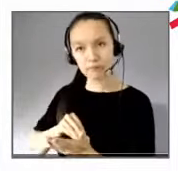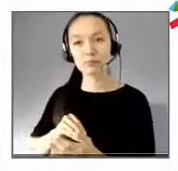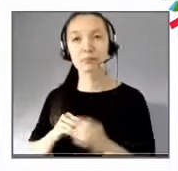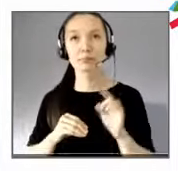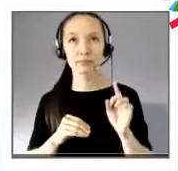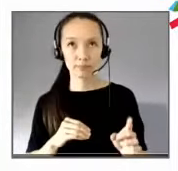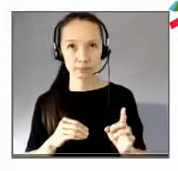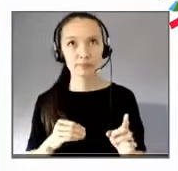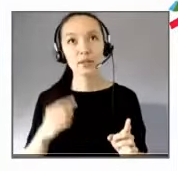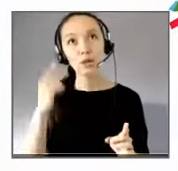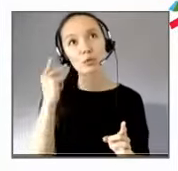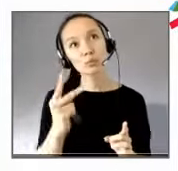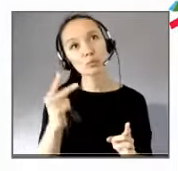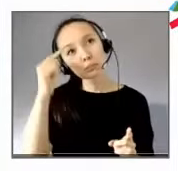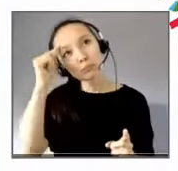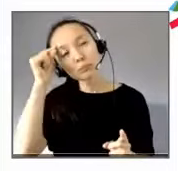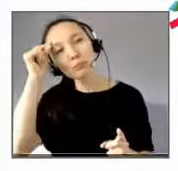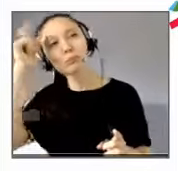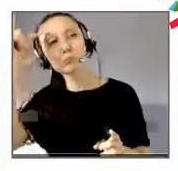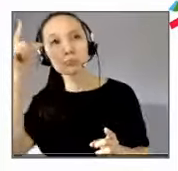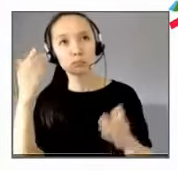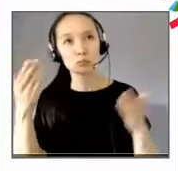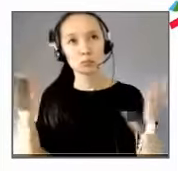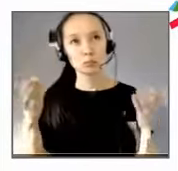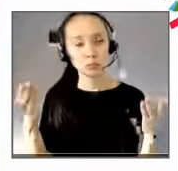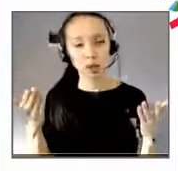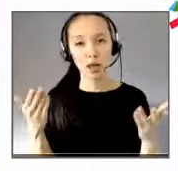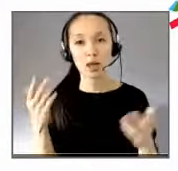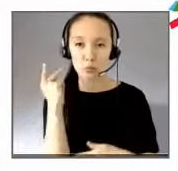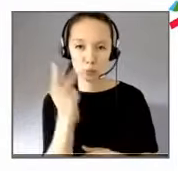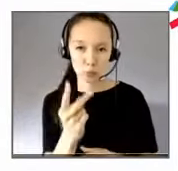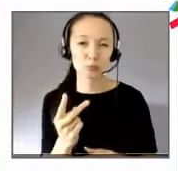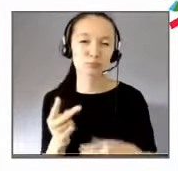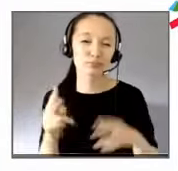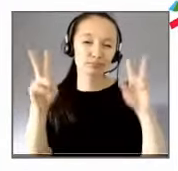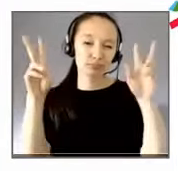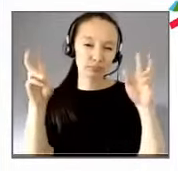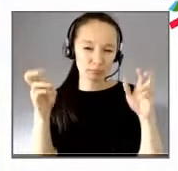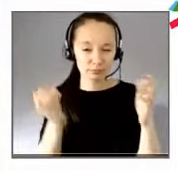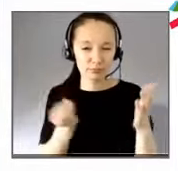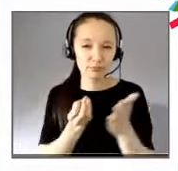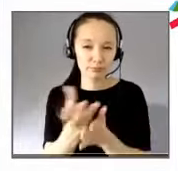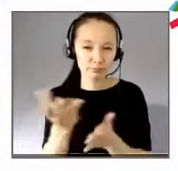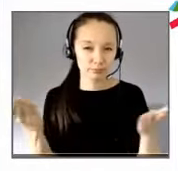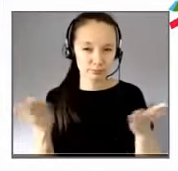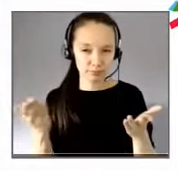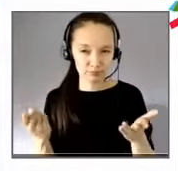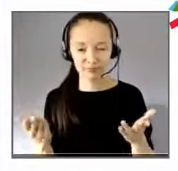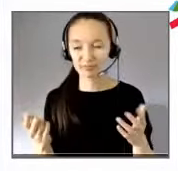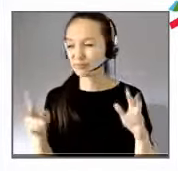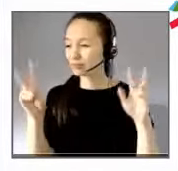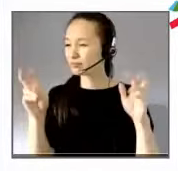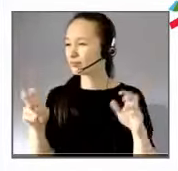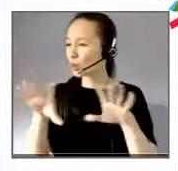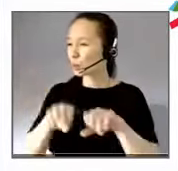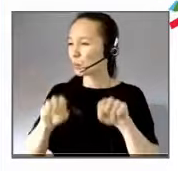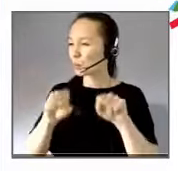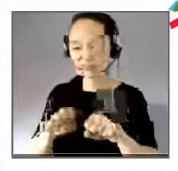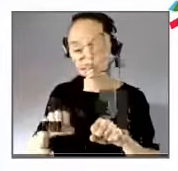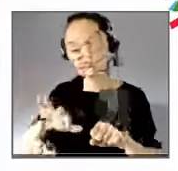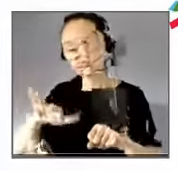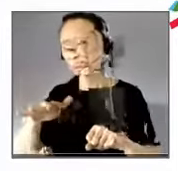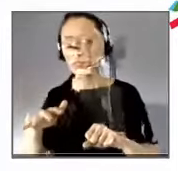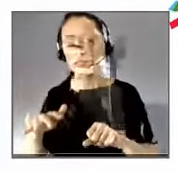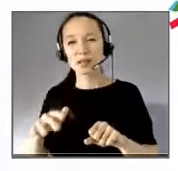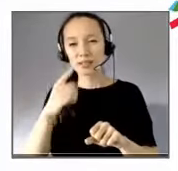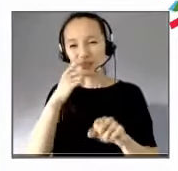pour évoquer ce qu'on appelle la contre-productivité. C'est un terme très actuel, c